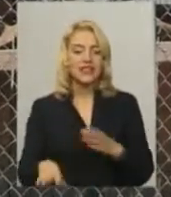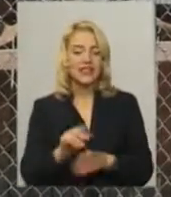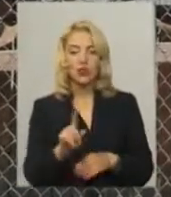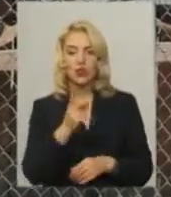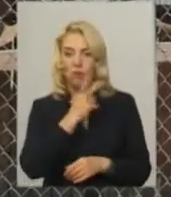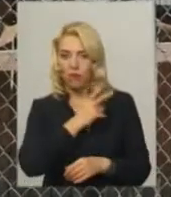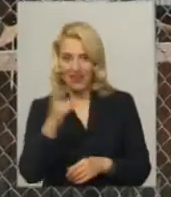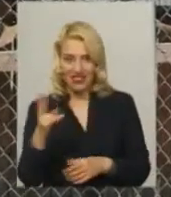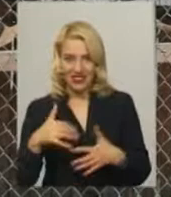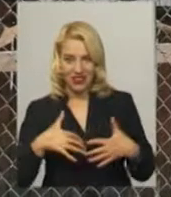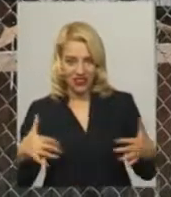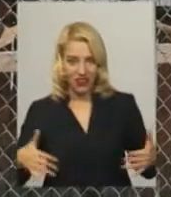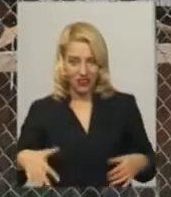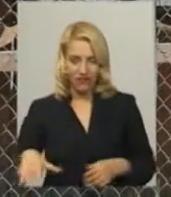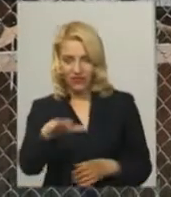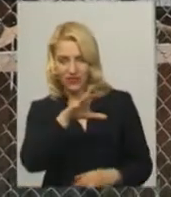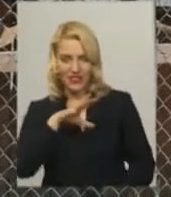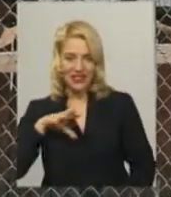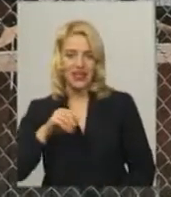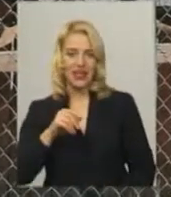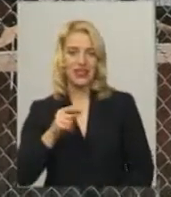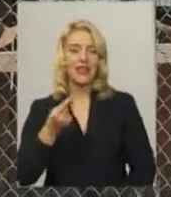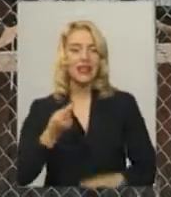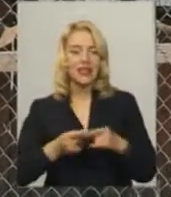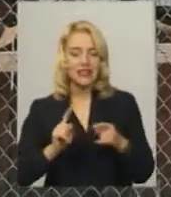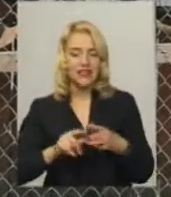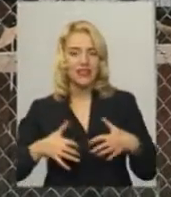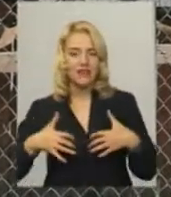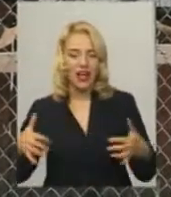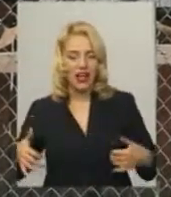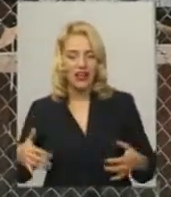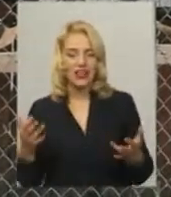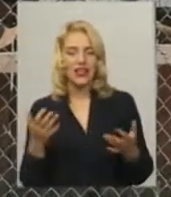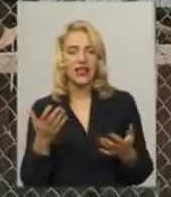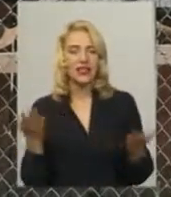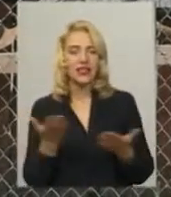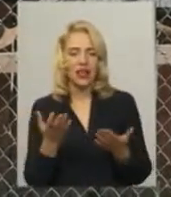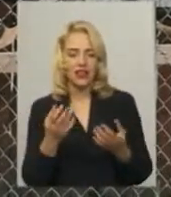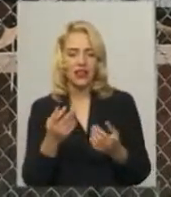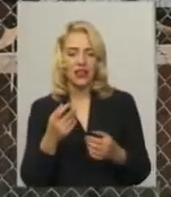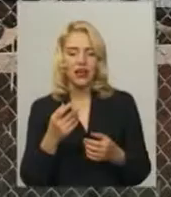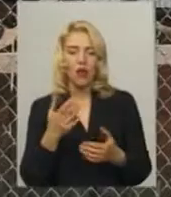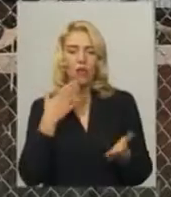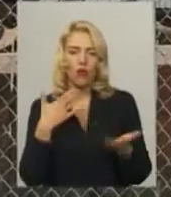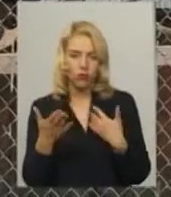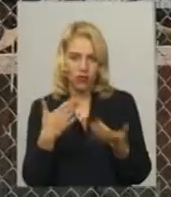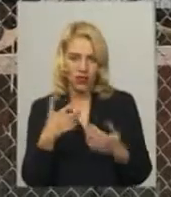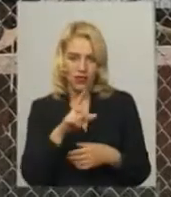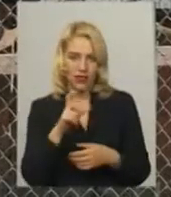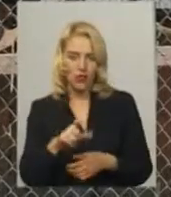тут бачите, це все тварини, які свій час пообщались з людиною.